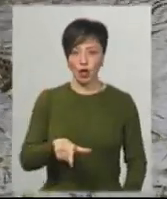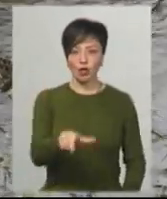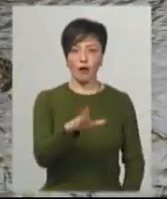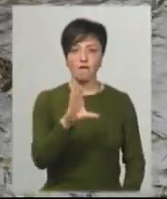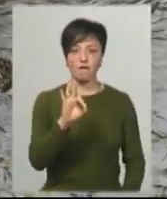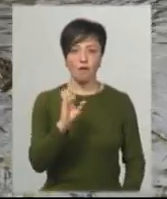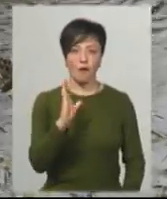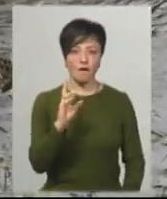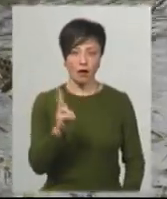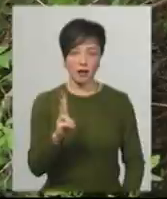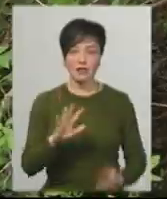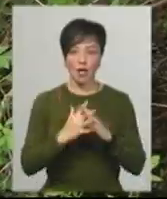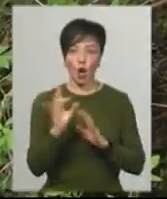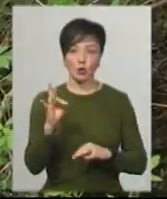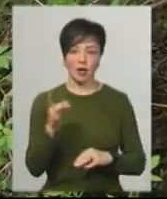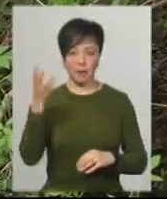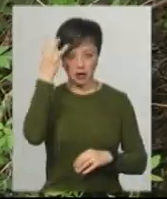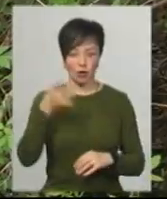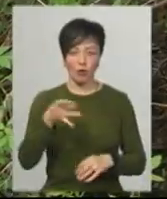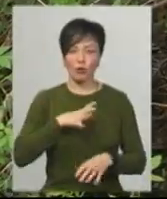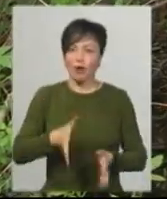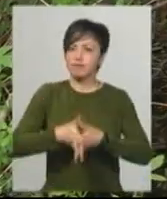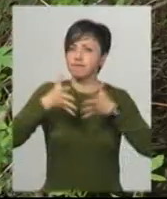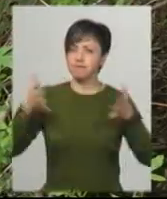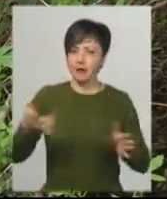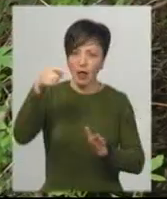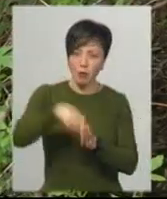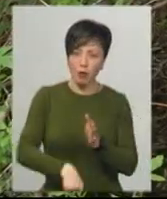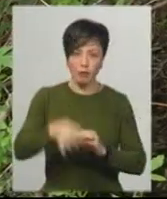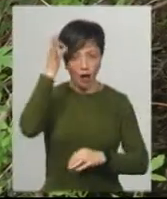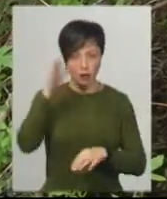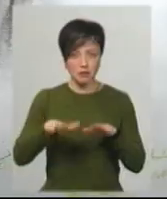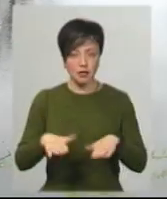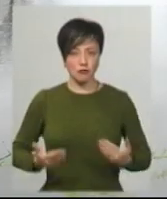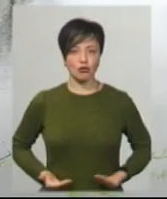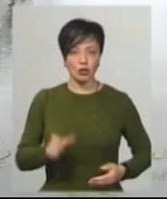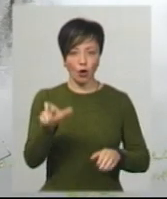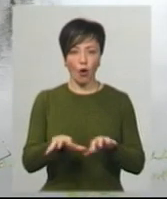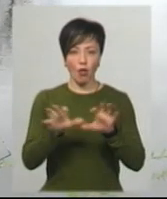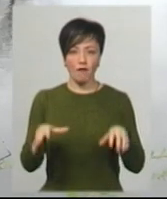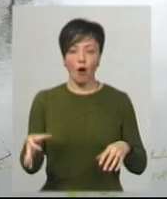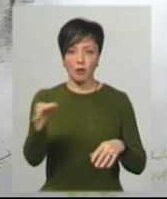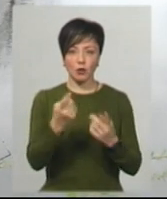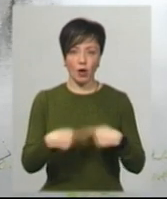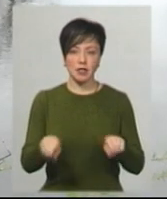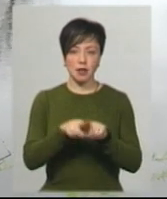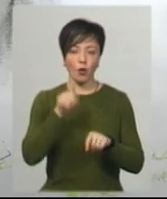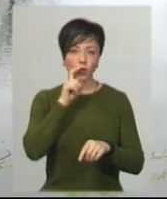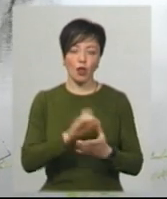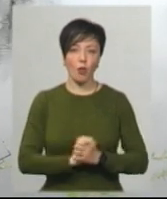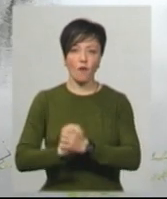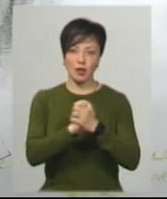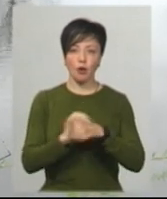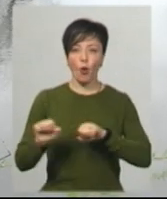Ружичанка Хмельницького району колись була доволі широкою та глибокою. Пригадує місцевий житель, голова Хмельницької обласної організації Українського